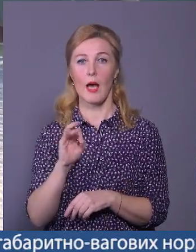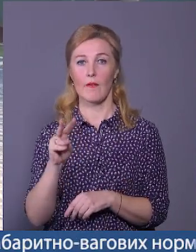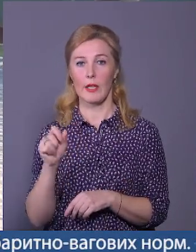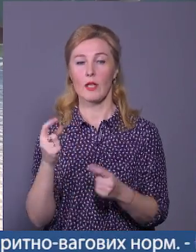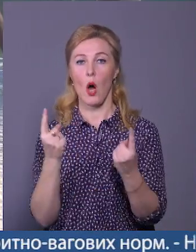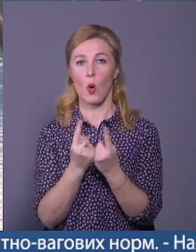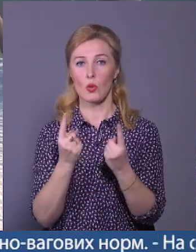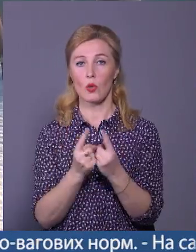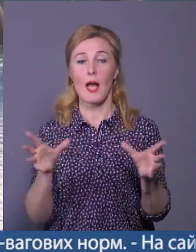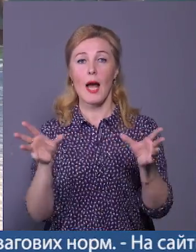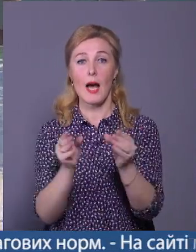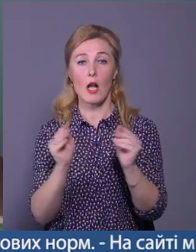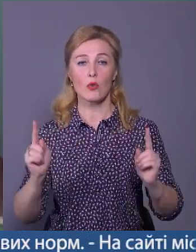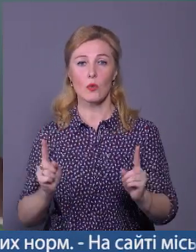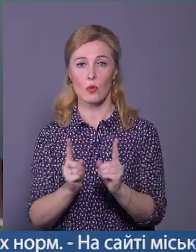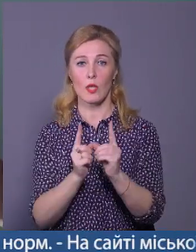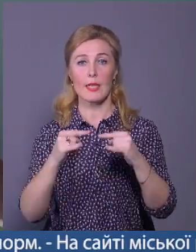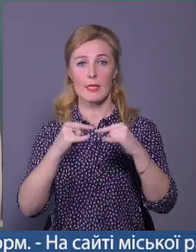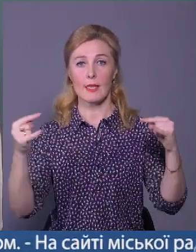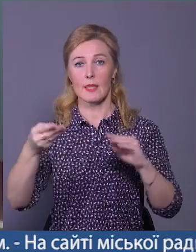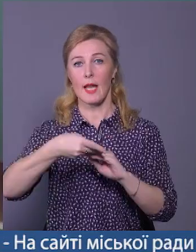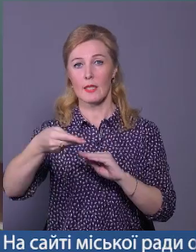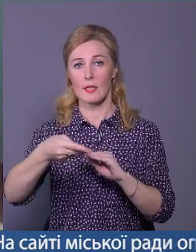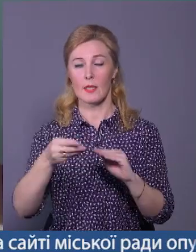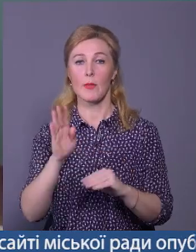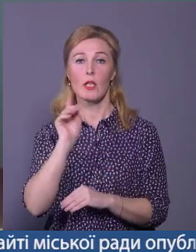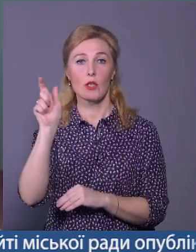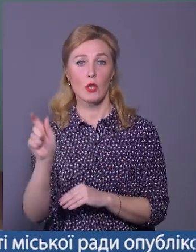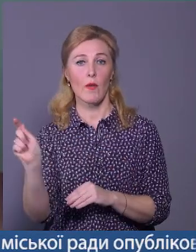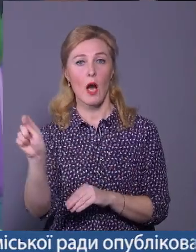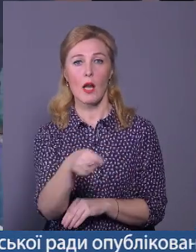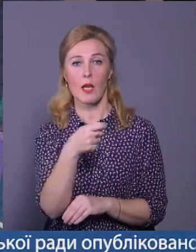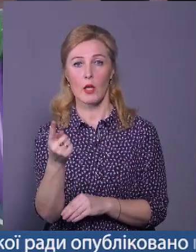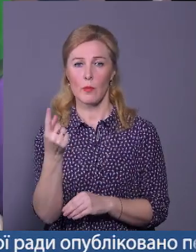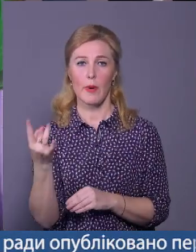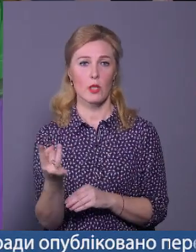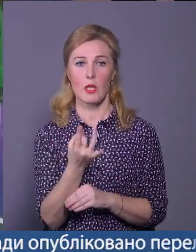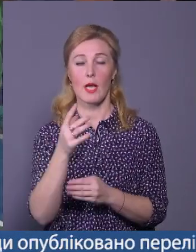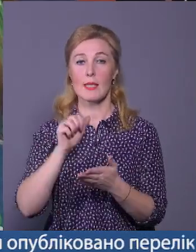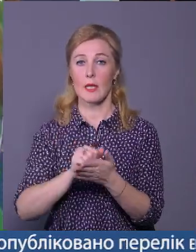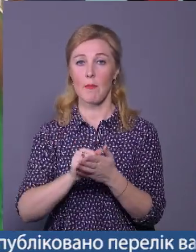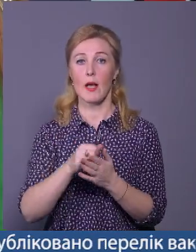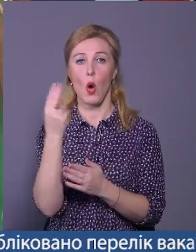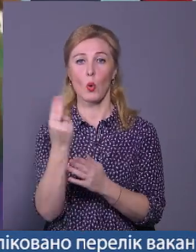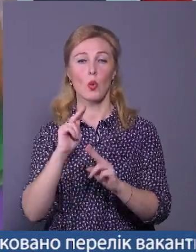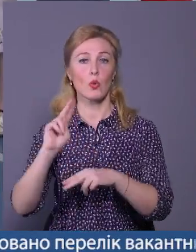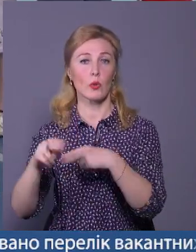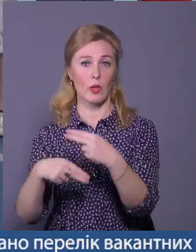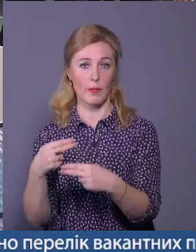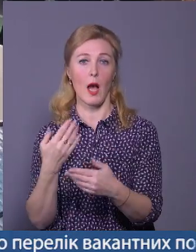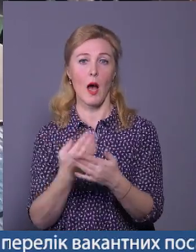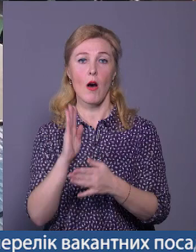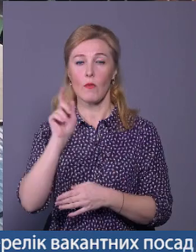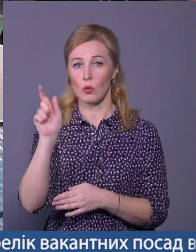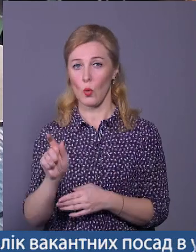– однокласниці. Разом зустрілися її за тенісним столом. Евеліна ракетку до рук взяла вперше, займається художньою гімнастикою. А от